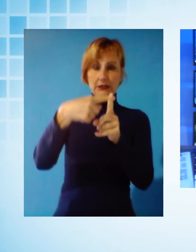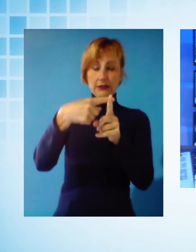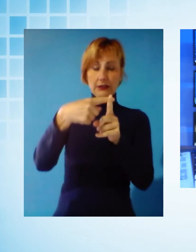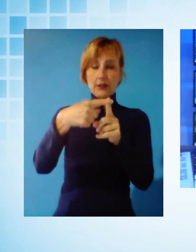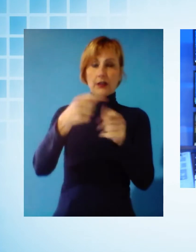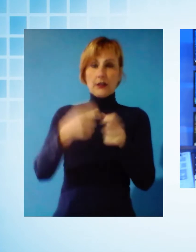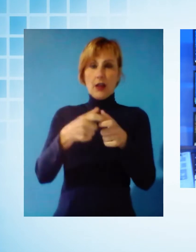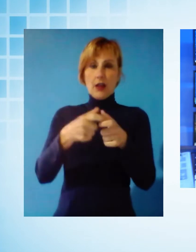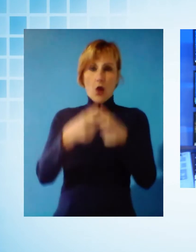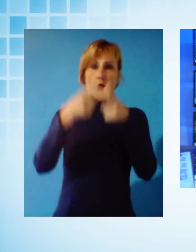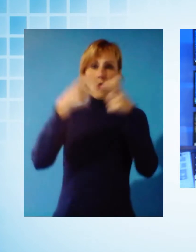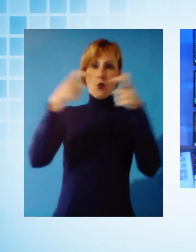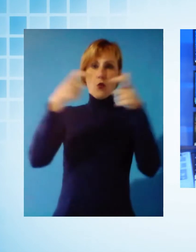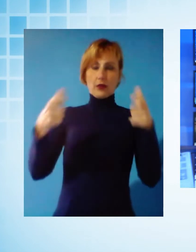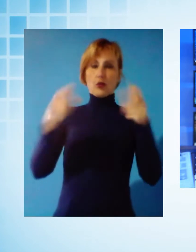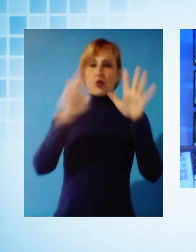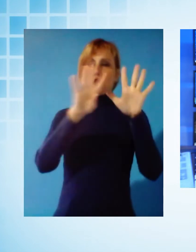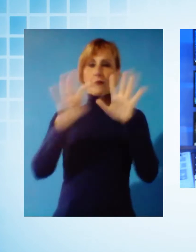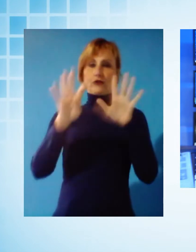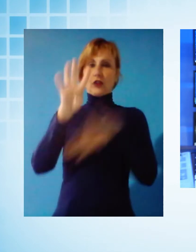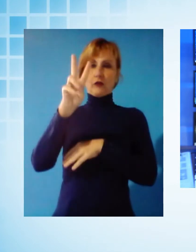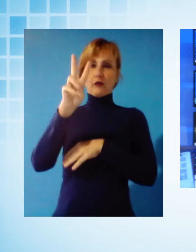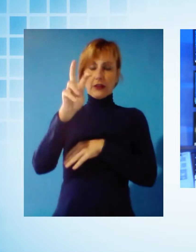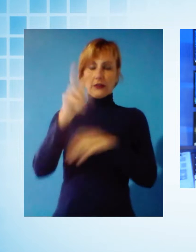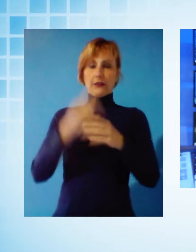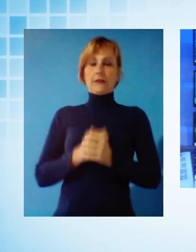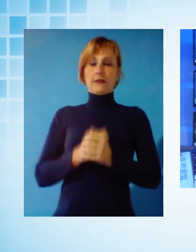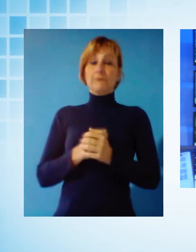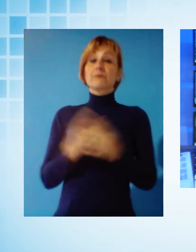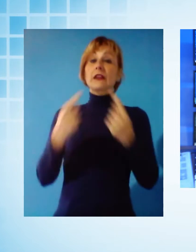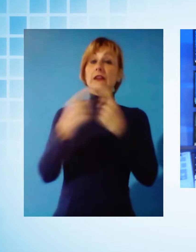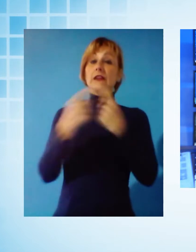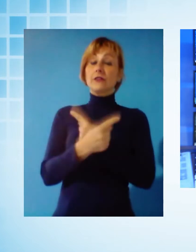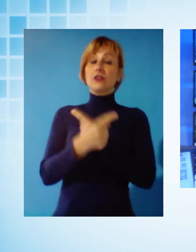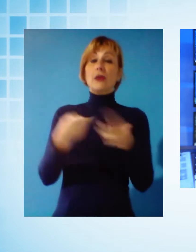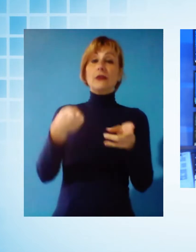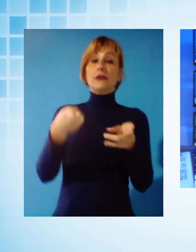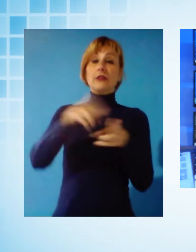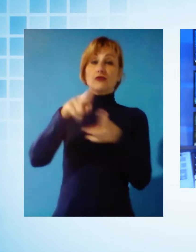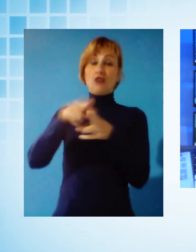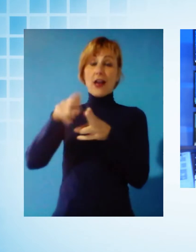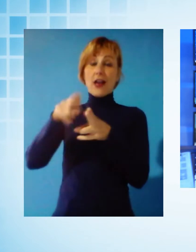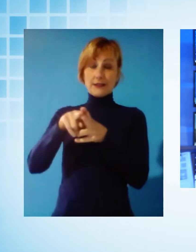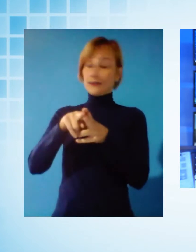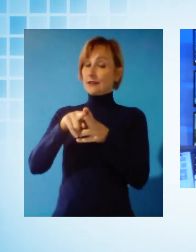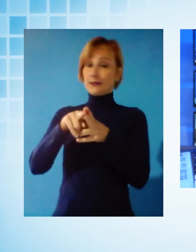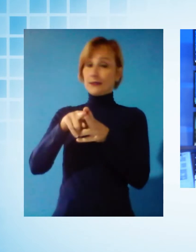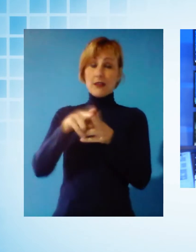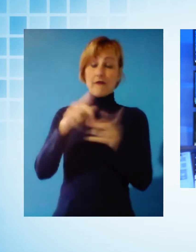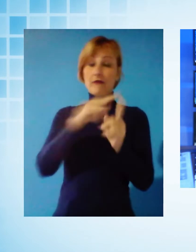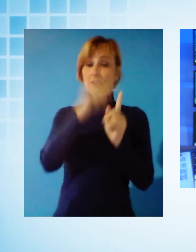Per quanto riguarda i decessi non è stata data l'indicazione della distribuzione